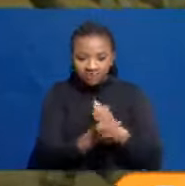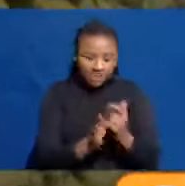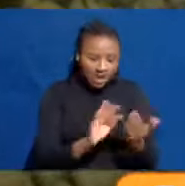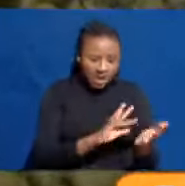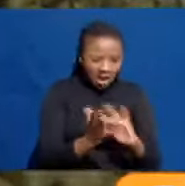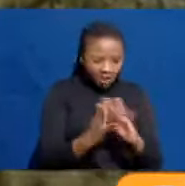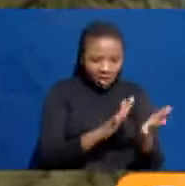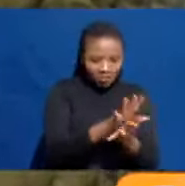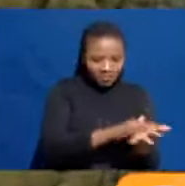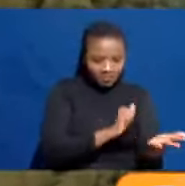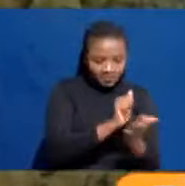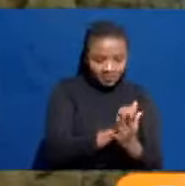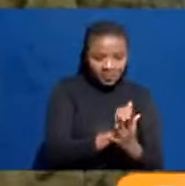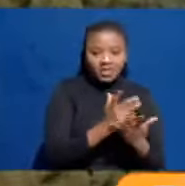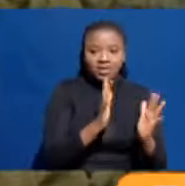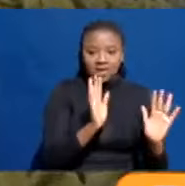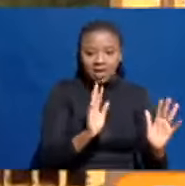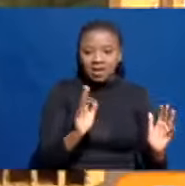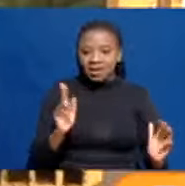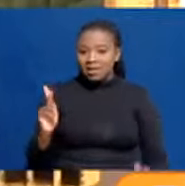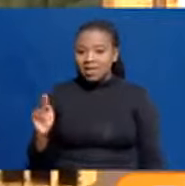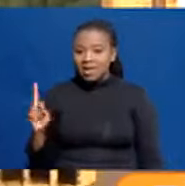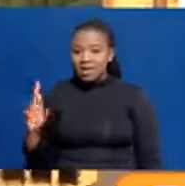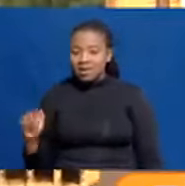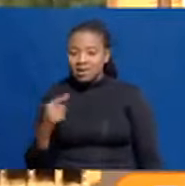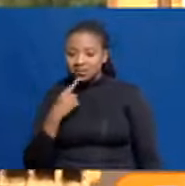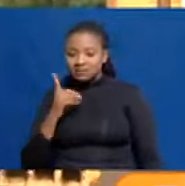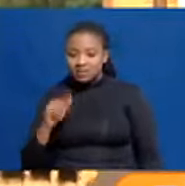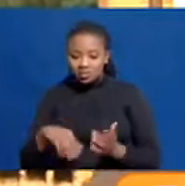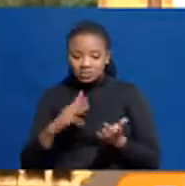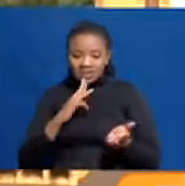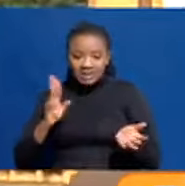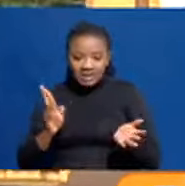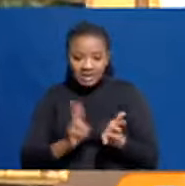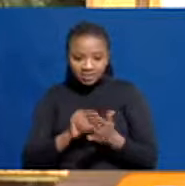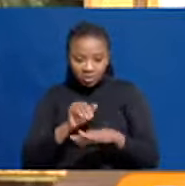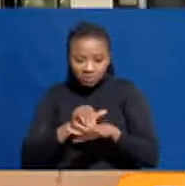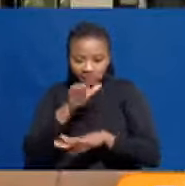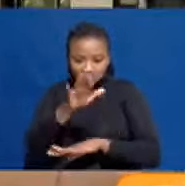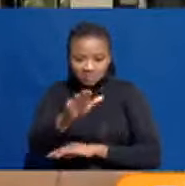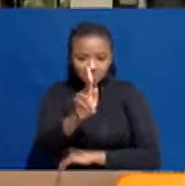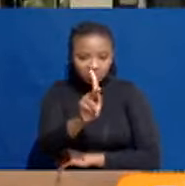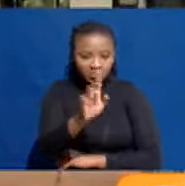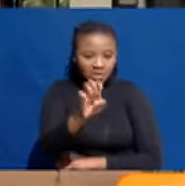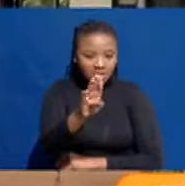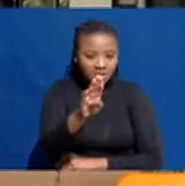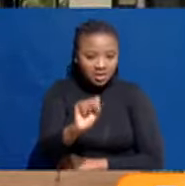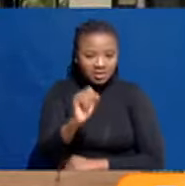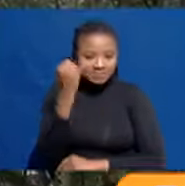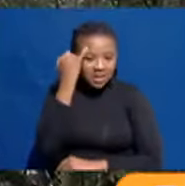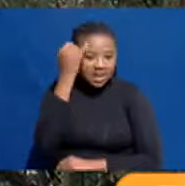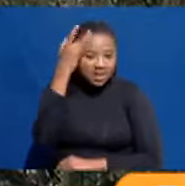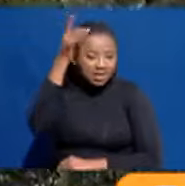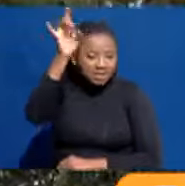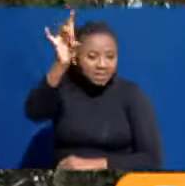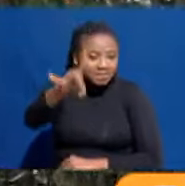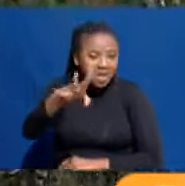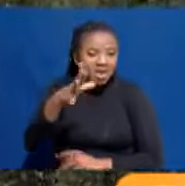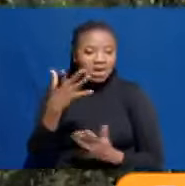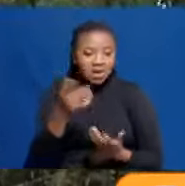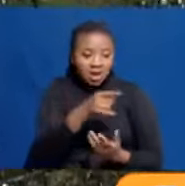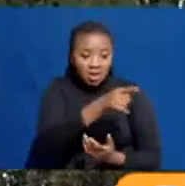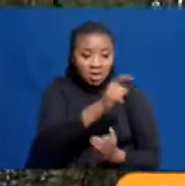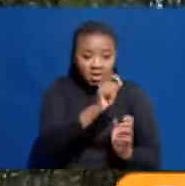sasa ikidae kuwa, ripoti yake kwa kebs badae iliagiza sukari hiyo kugeuzwa kutengeneza kemikali ya ethanol kwa utumizi wa